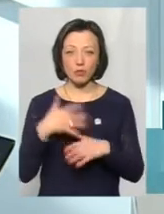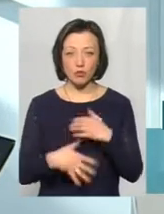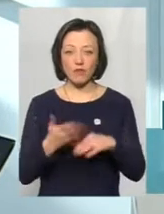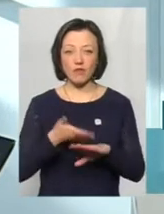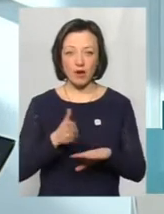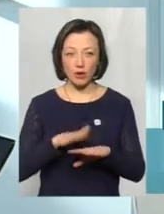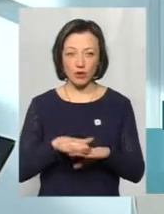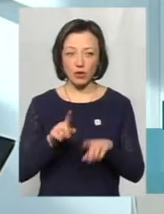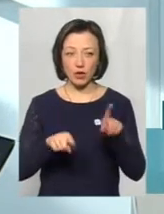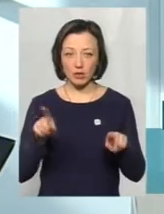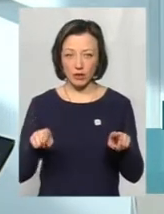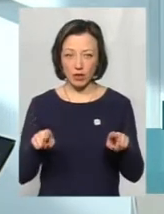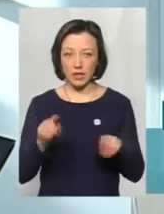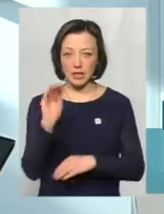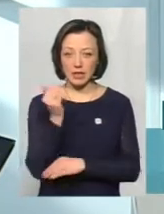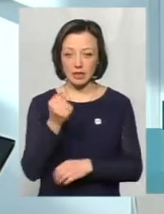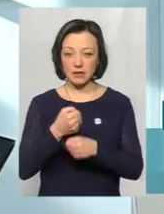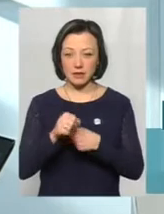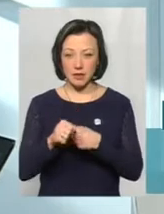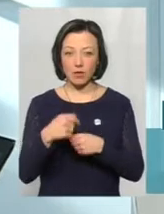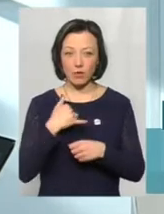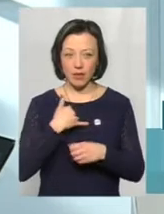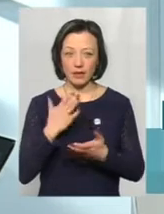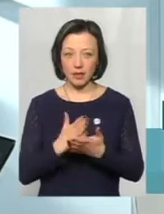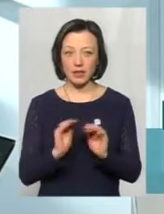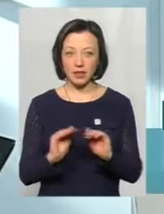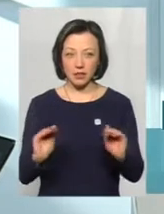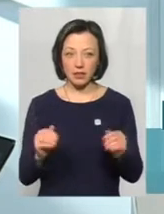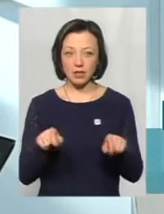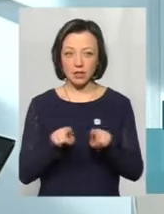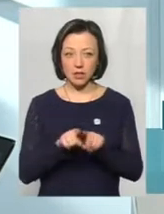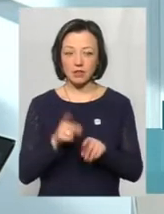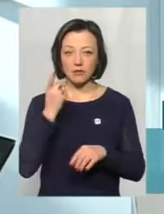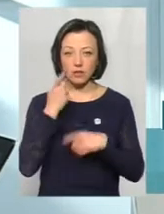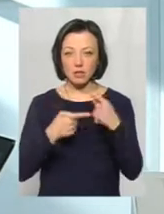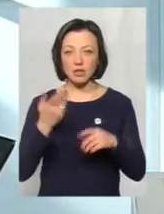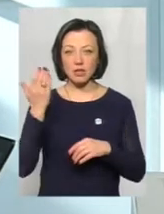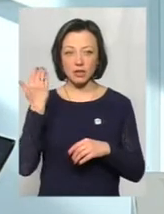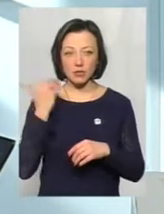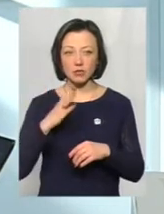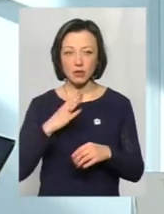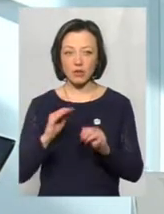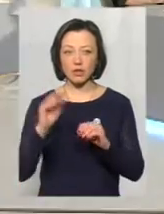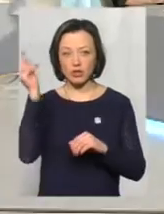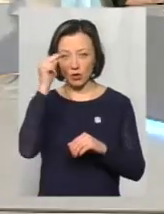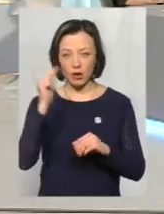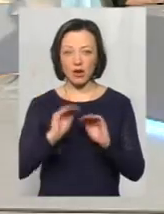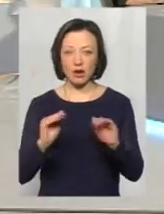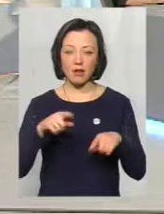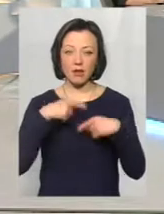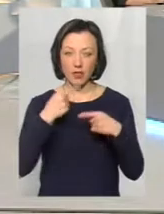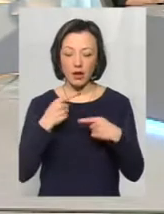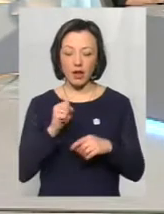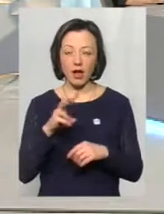дуже важко інколи дитині внушити. В мене теж є діти, я теж їм завжди, в свій час, як вони були школярами, я їм це